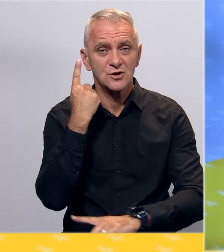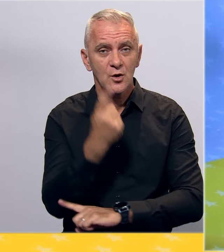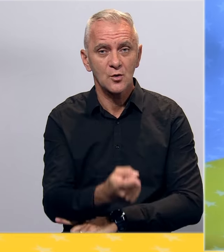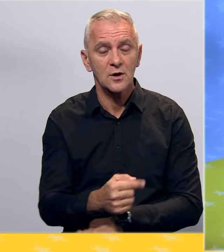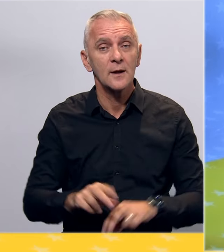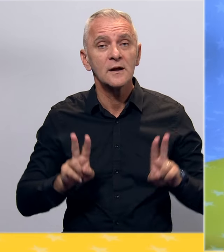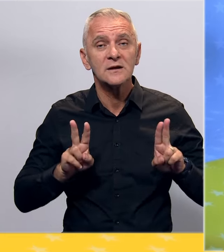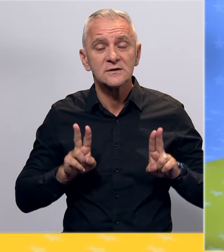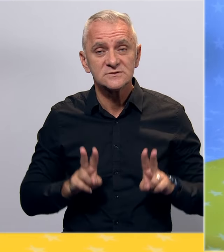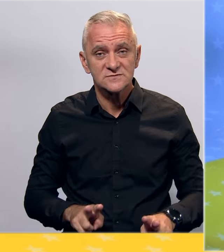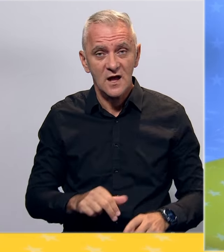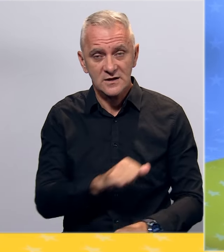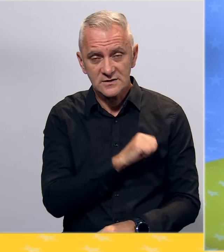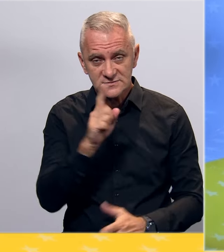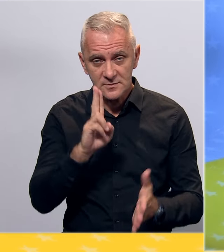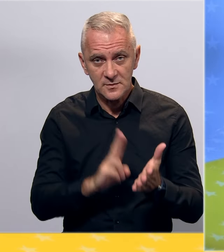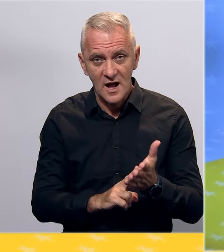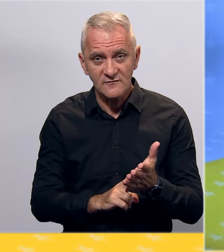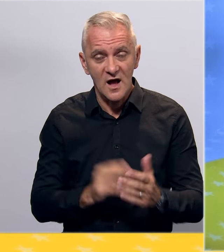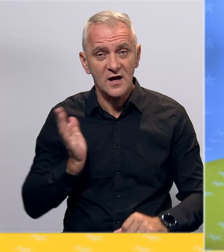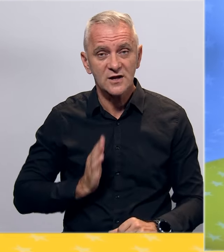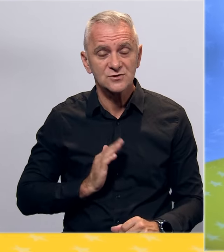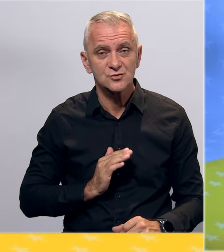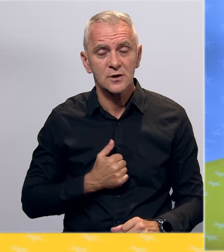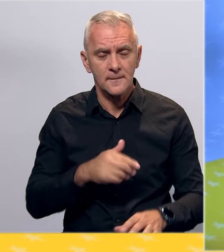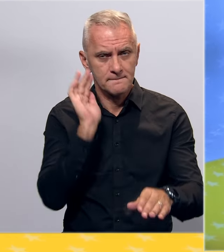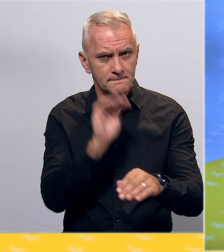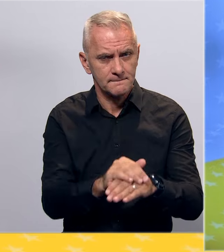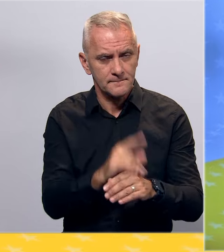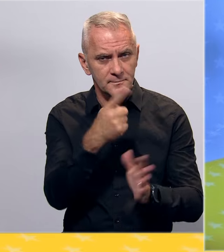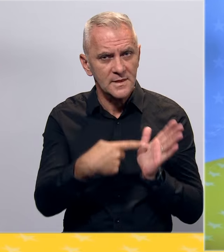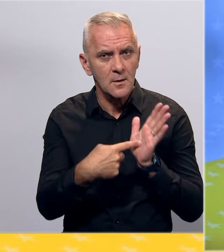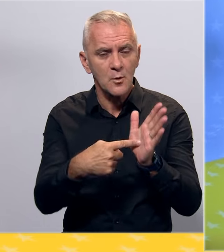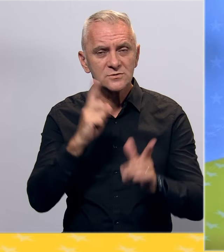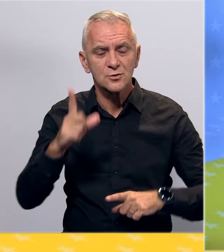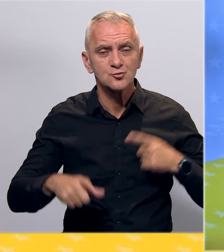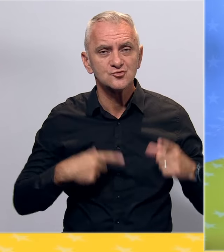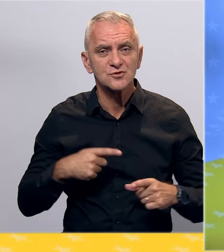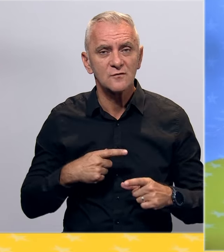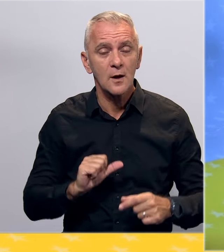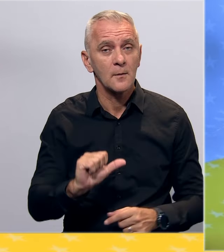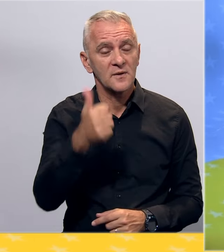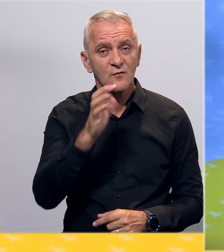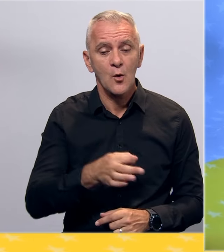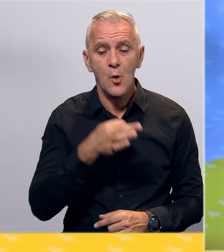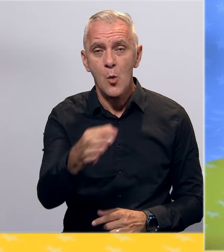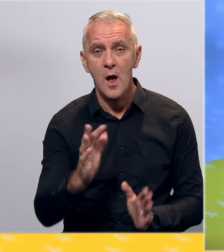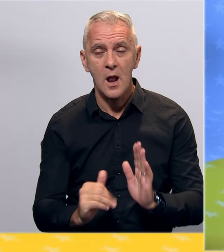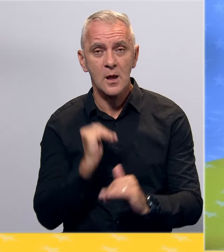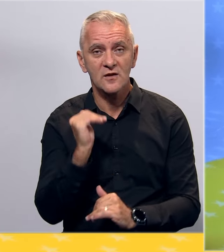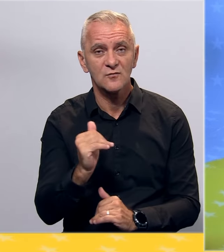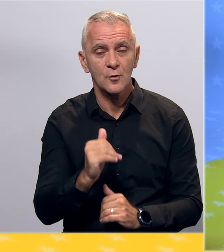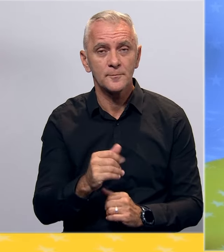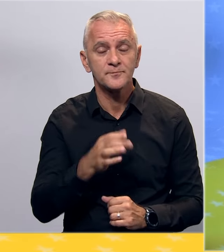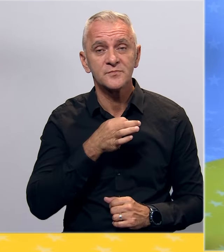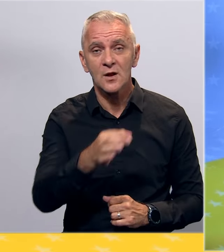Stvarnji intersi i prava građana identificiraju se, iskazuju i uživaju prvenstveno na lokalnom nivou. Te lokalni